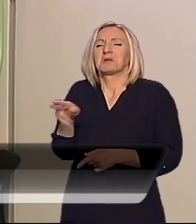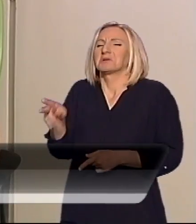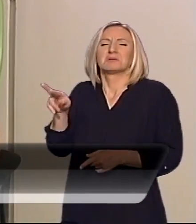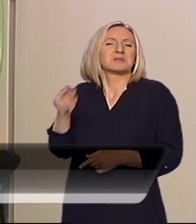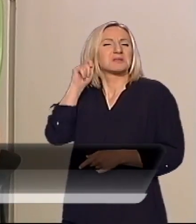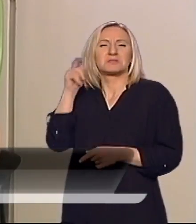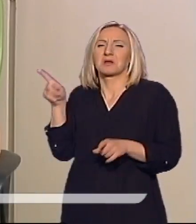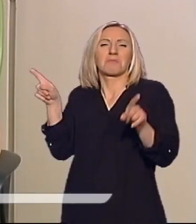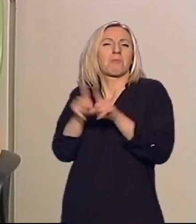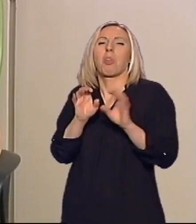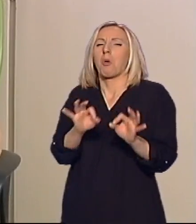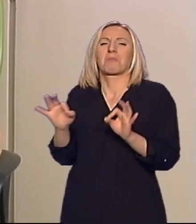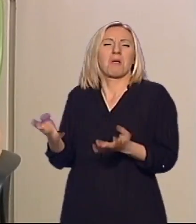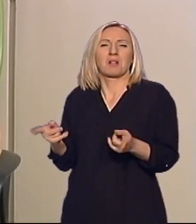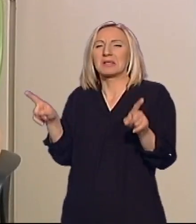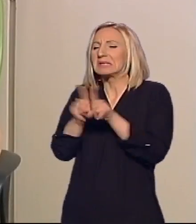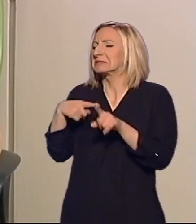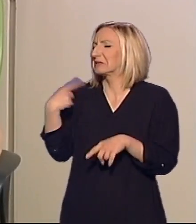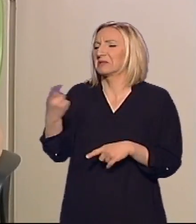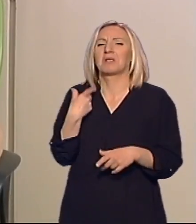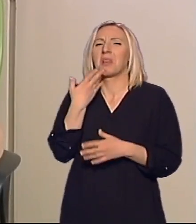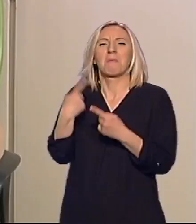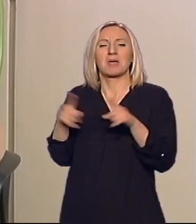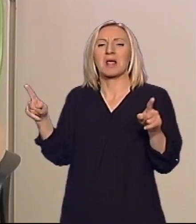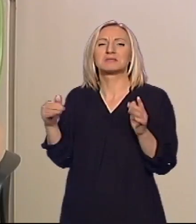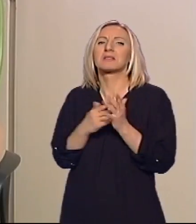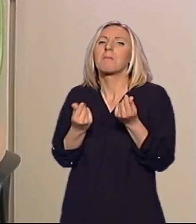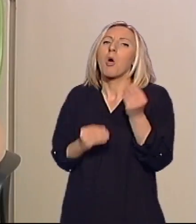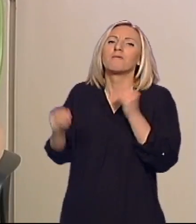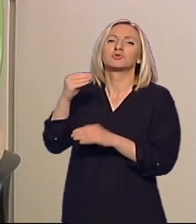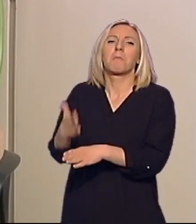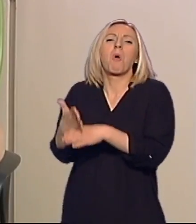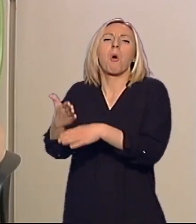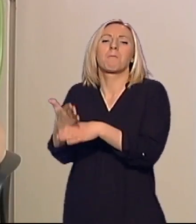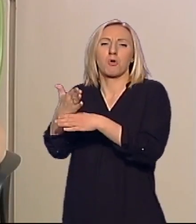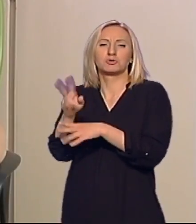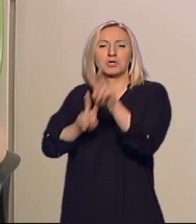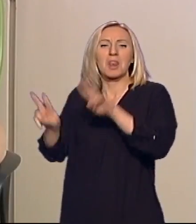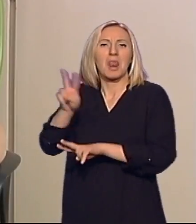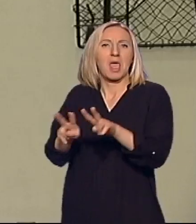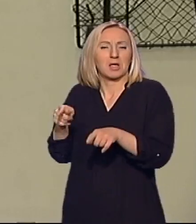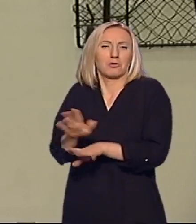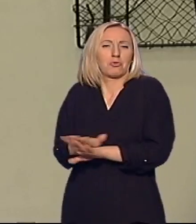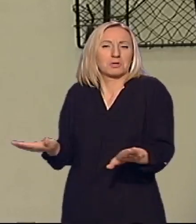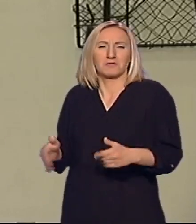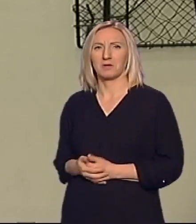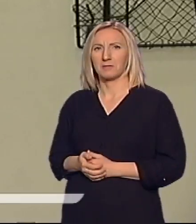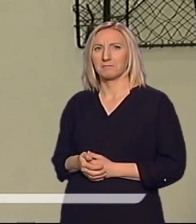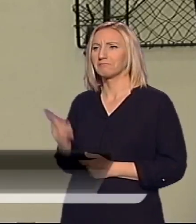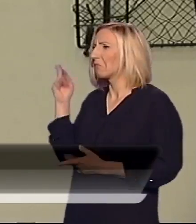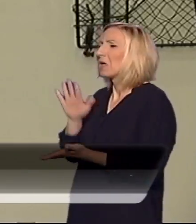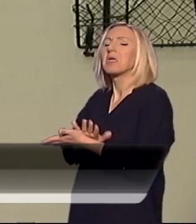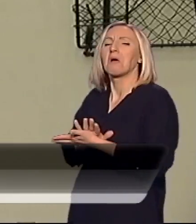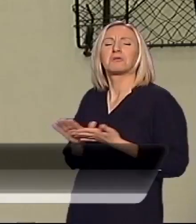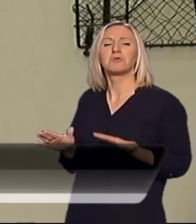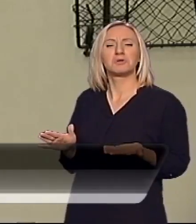isti kao i sala stala nema nikakve razlike jedina treba malo više pomoći malo više negi i to je to. Jednostavno samo